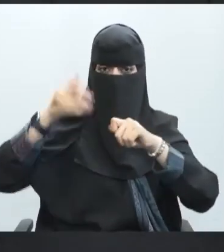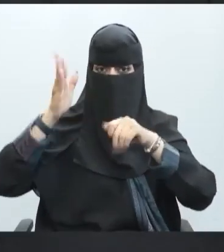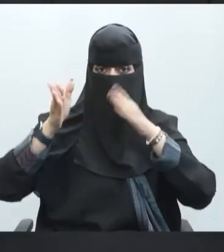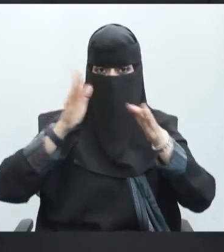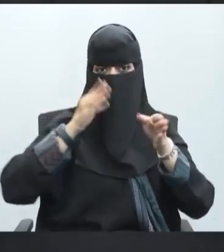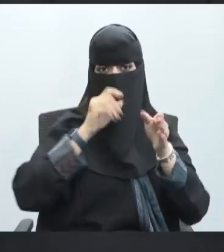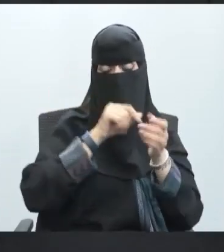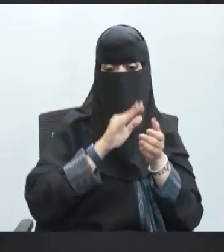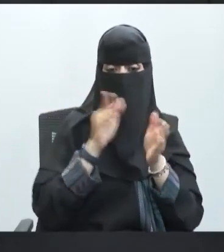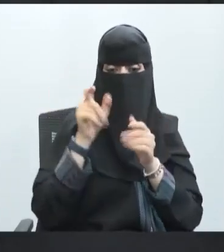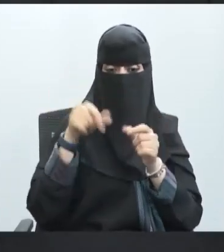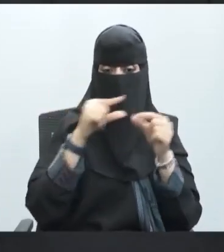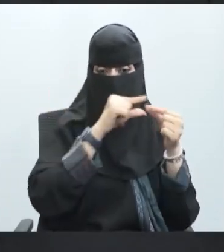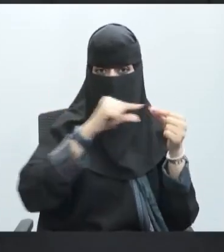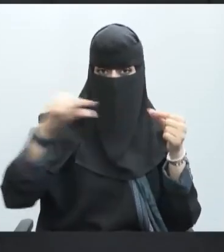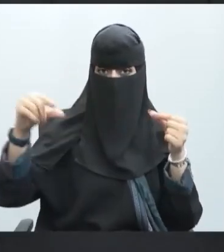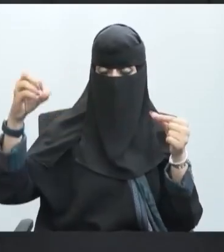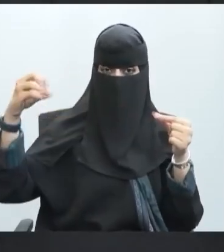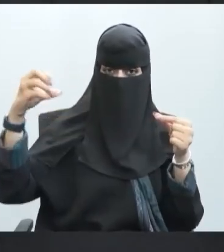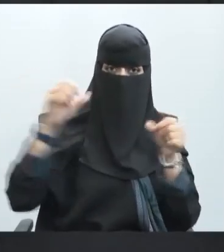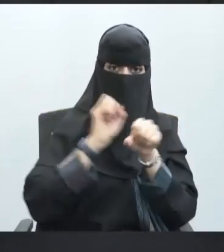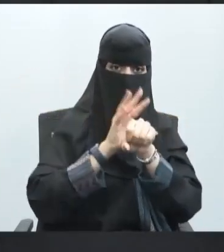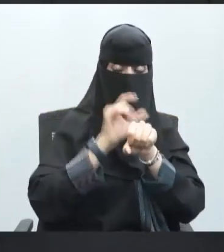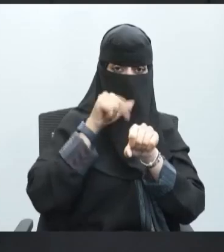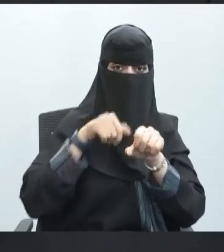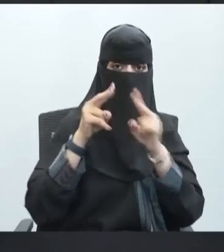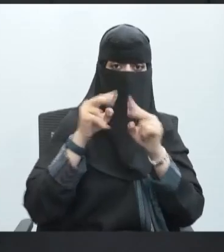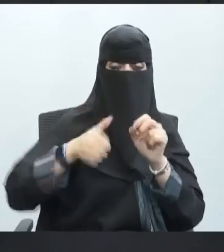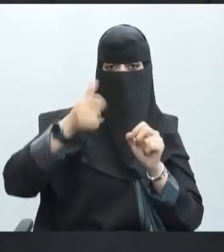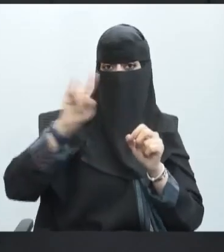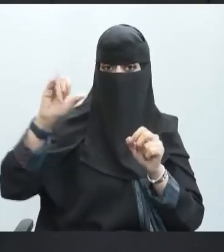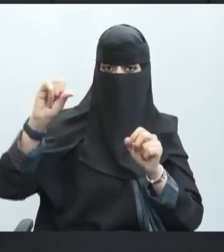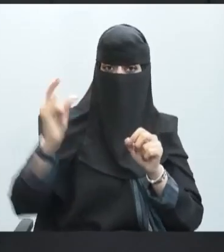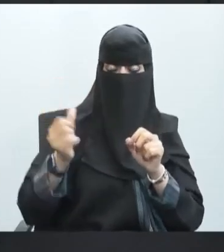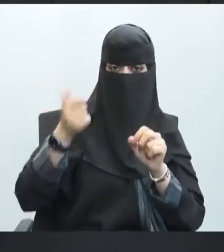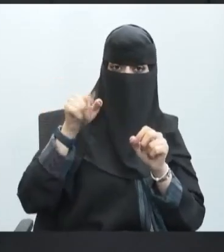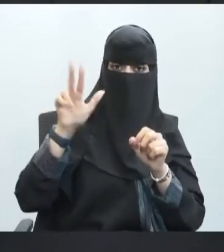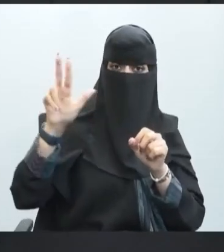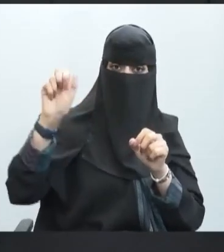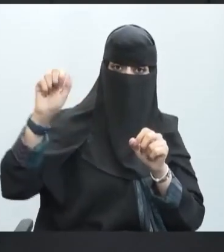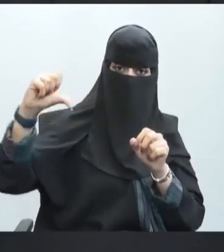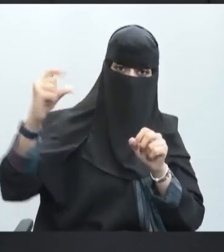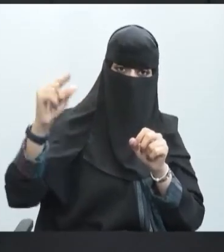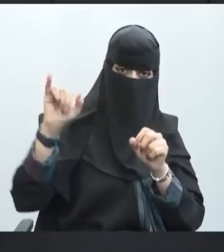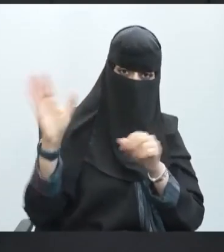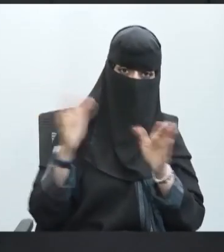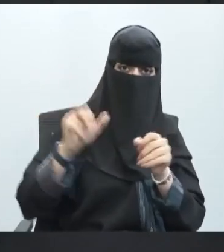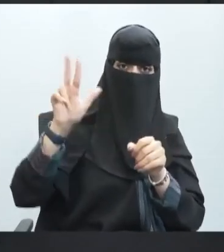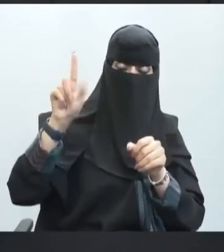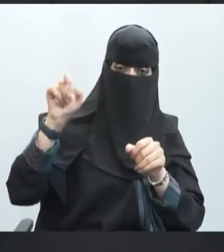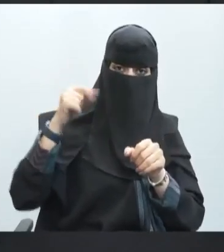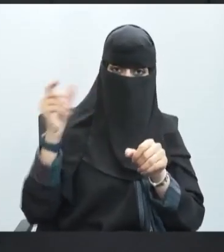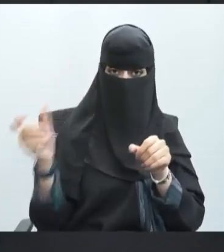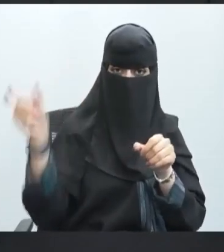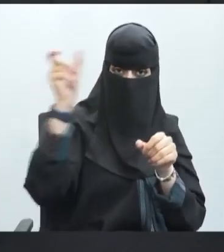هذا الغمد هذه السيالات العصبية هذه الإشارات العصبية هذه الآيونات العصبية للصوديوم للبوتاسيوم عندما تنتقل